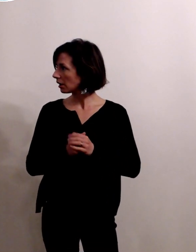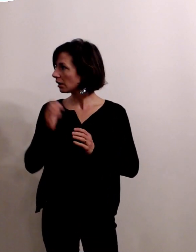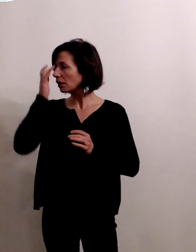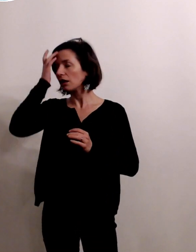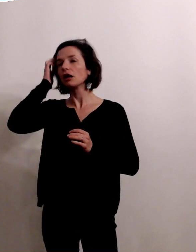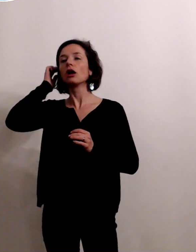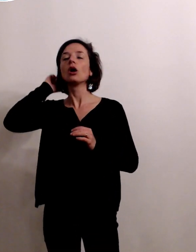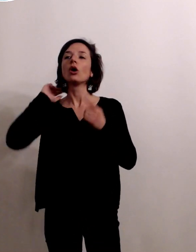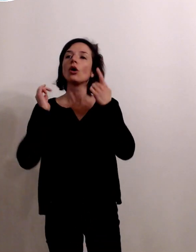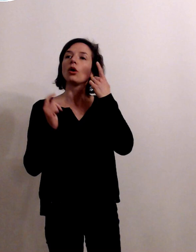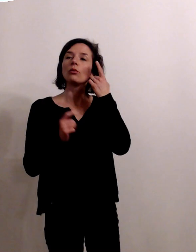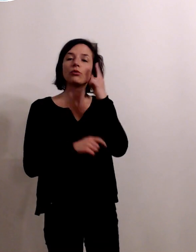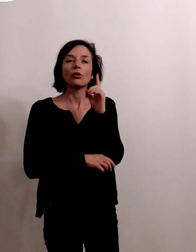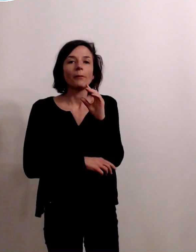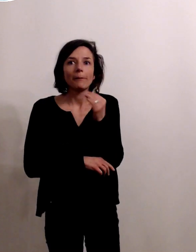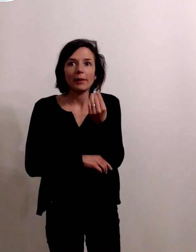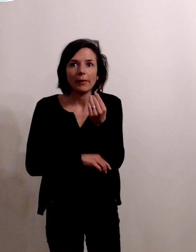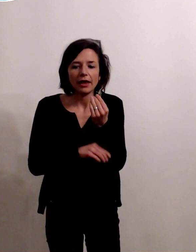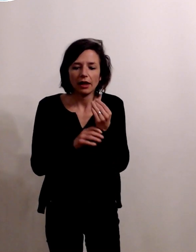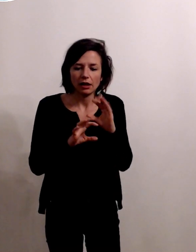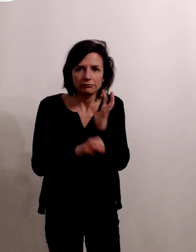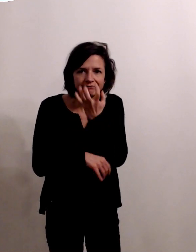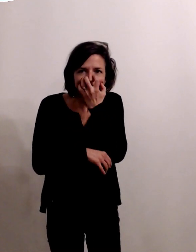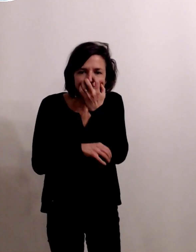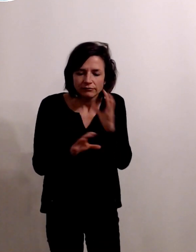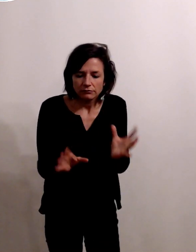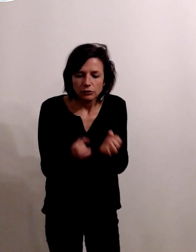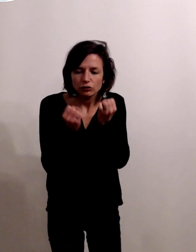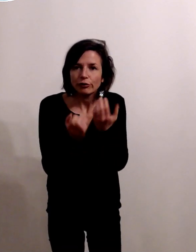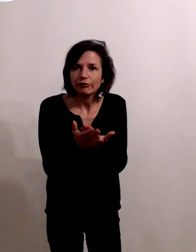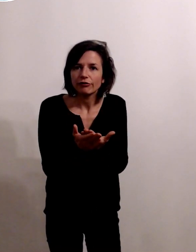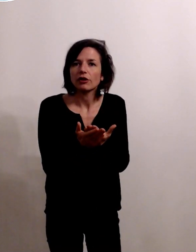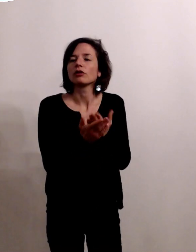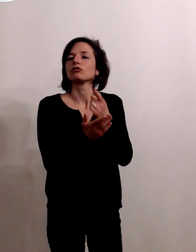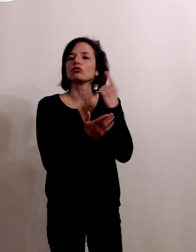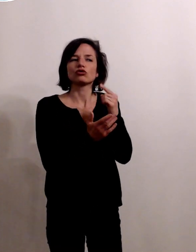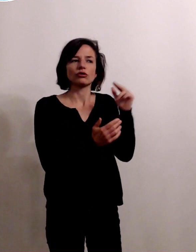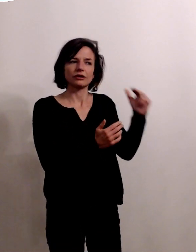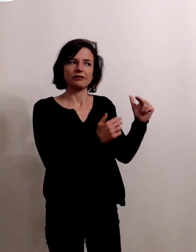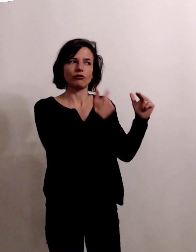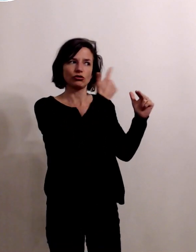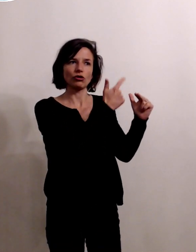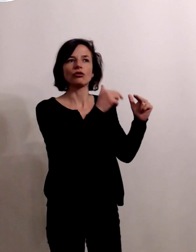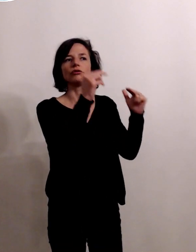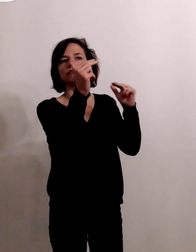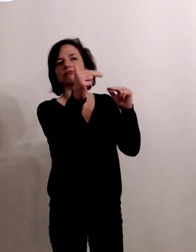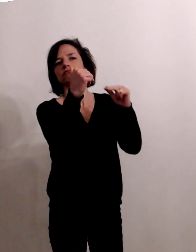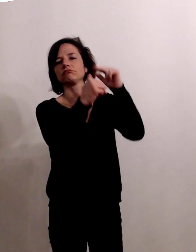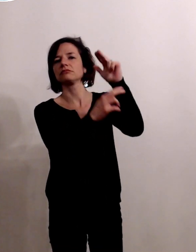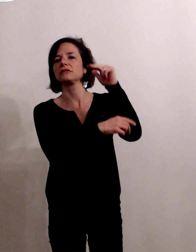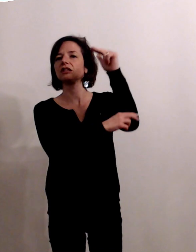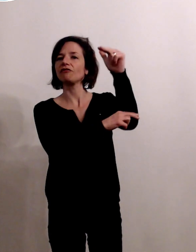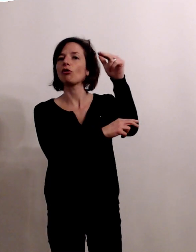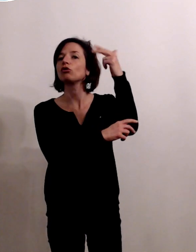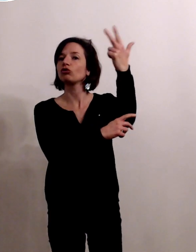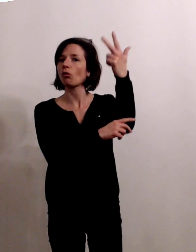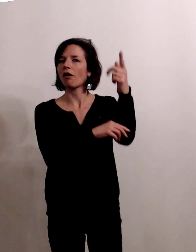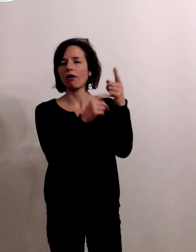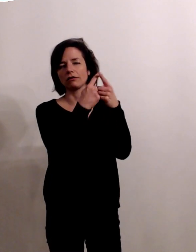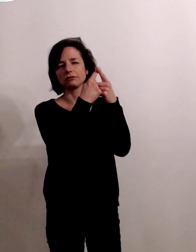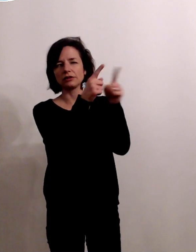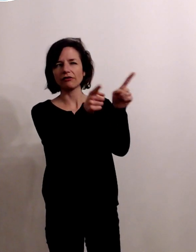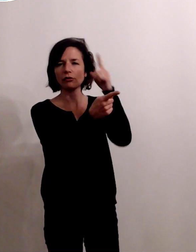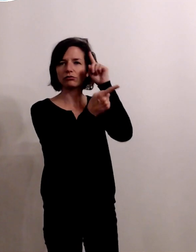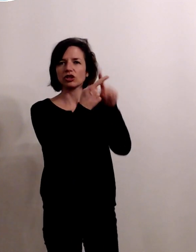pour la réanimation néonatale en fait le cahier des charges du type 2 et du type 3 n pas tout à fait le même en fait puisque la maternité de type